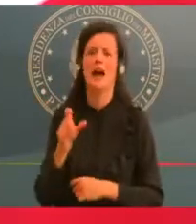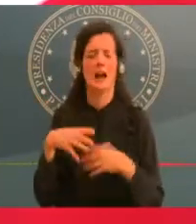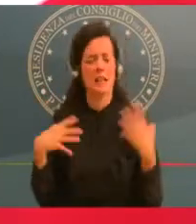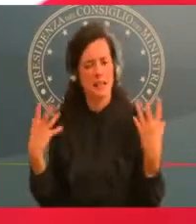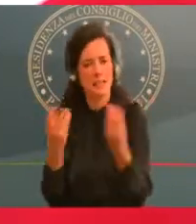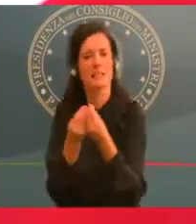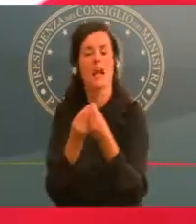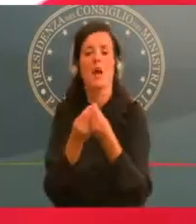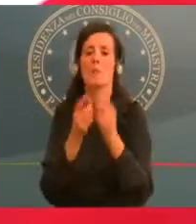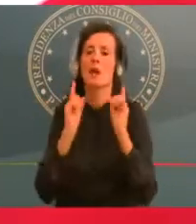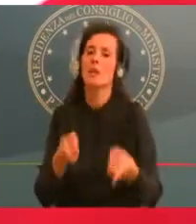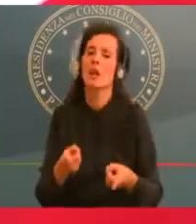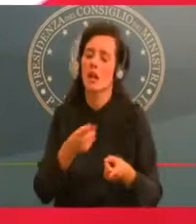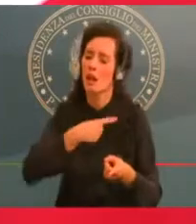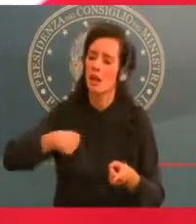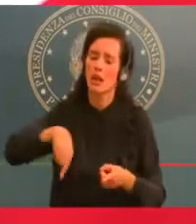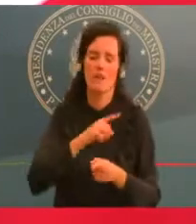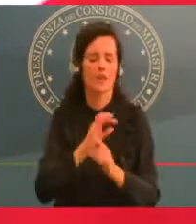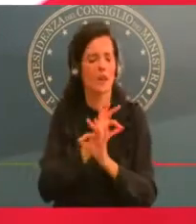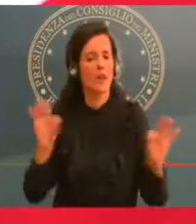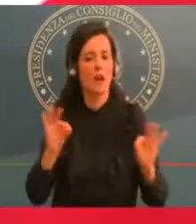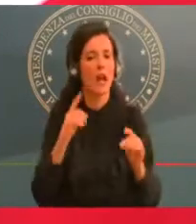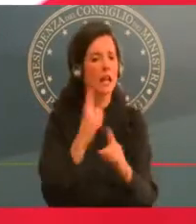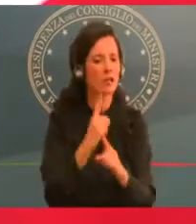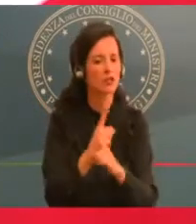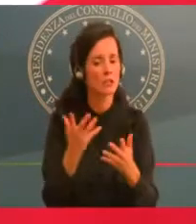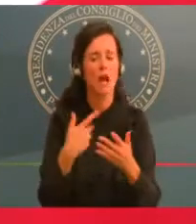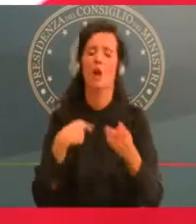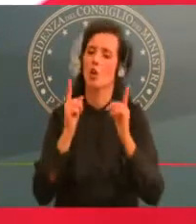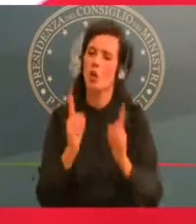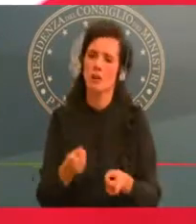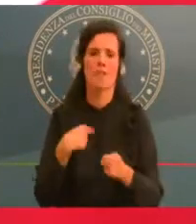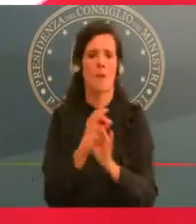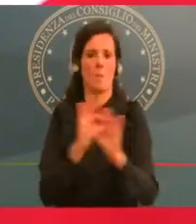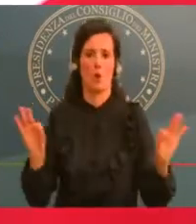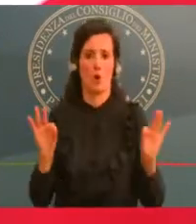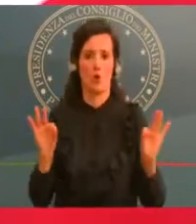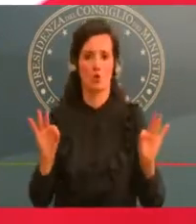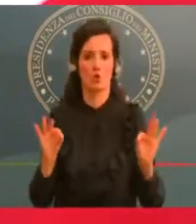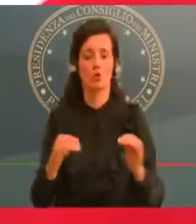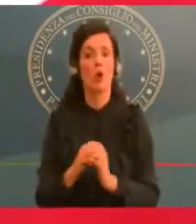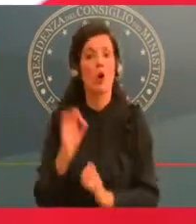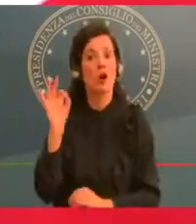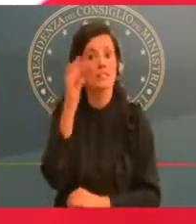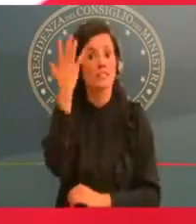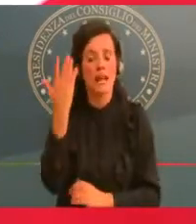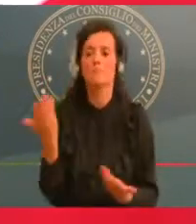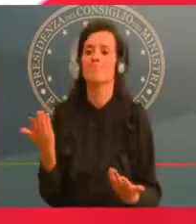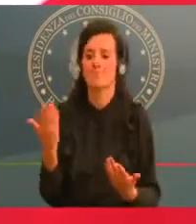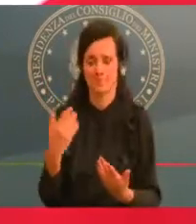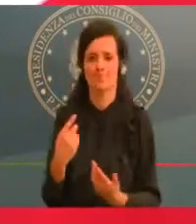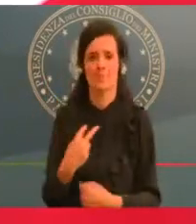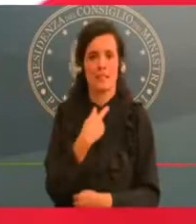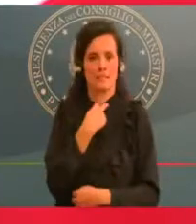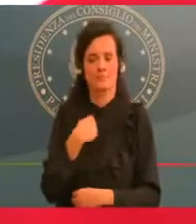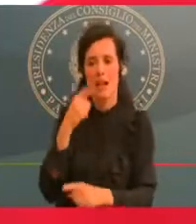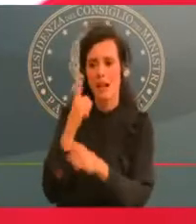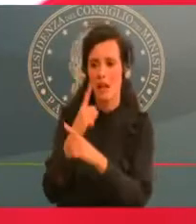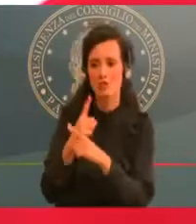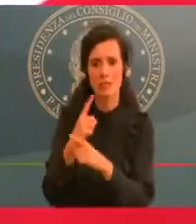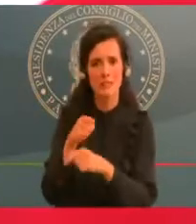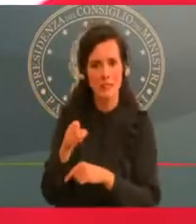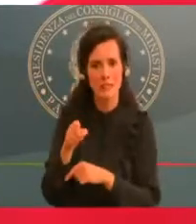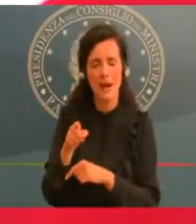fosse necessità di avere, di disporre di ulteriori risorse, dobbiamo essere pronti se del caso non se ne ravvise